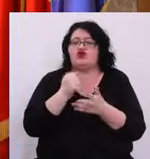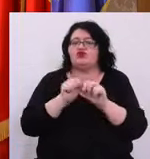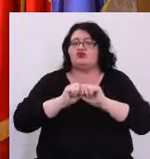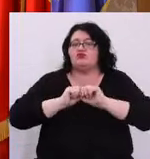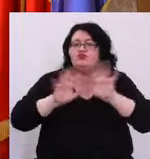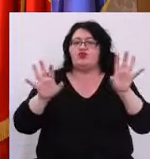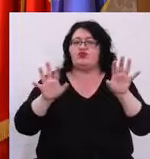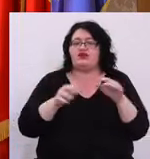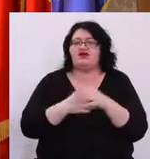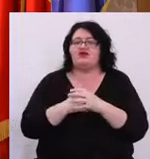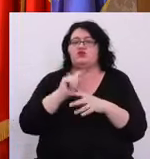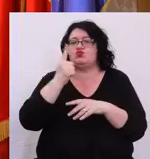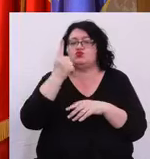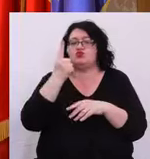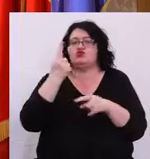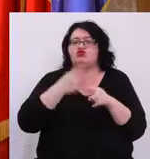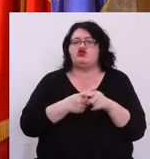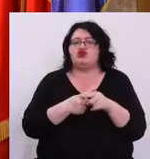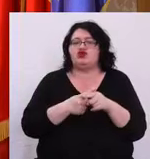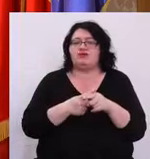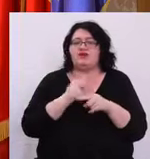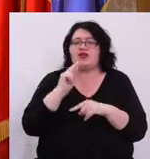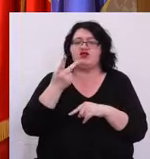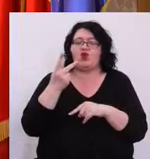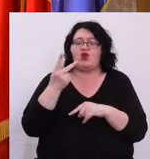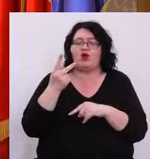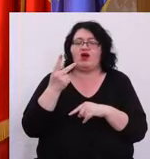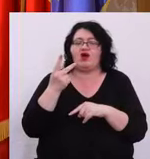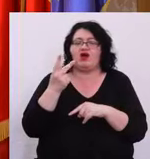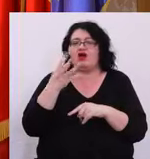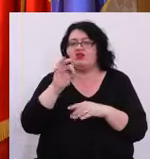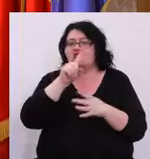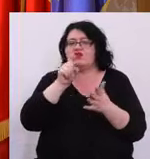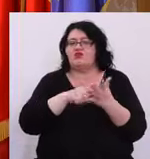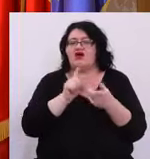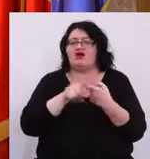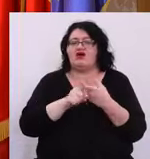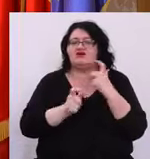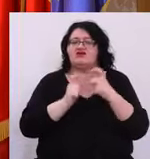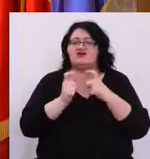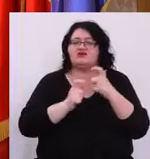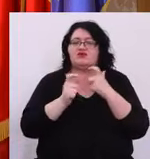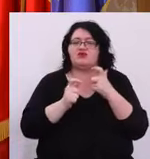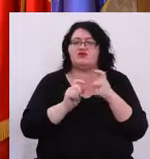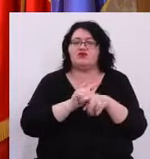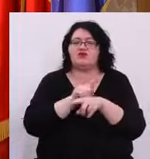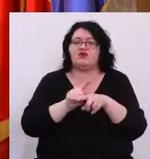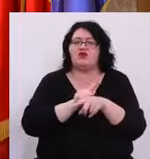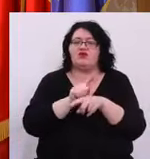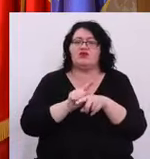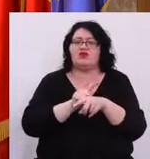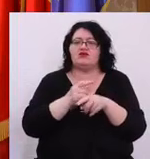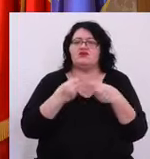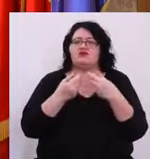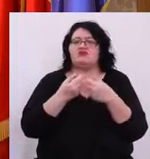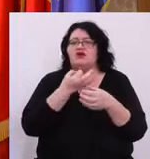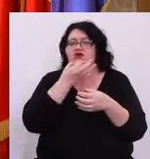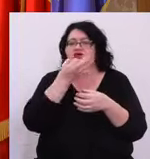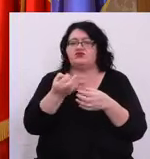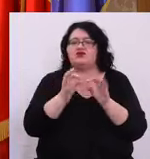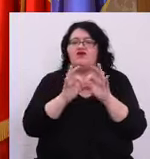Asta unu Doi, altă întrebare este legată de momentul în care o să oferiți un răspuns oficial